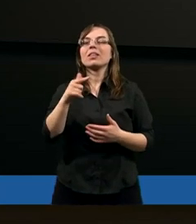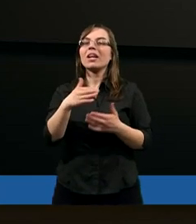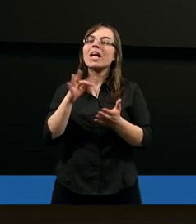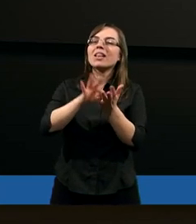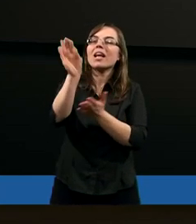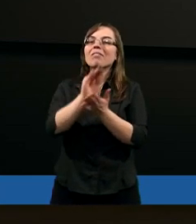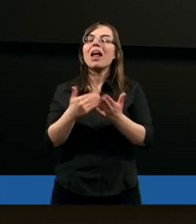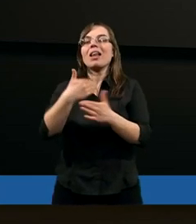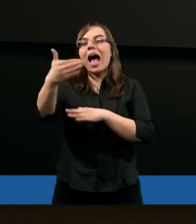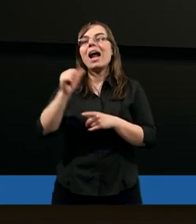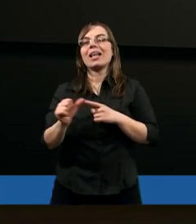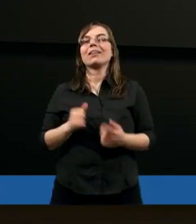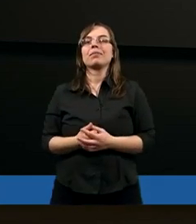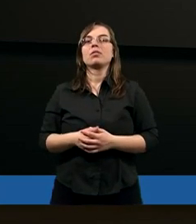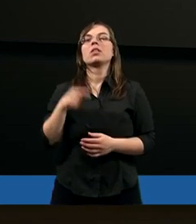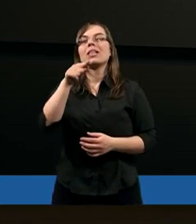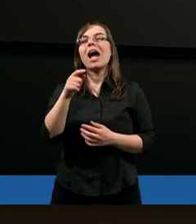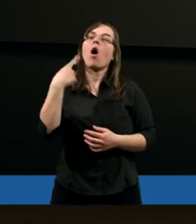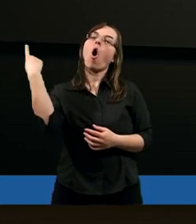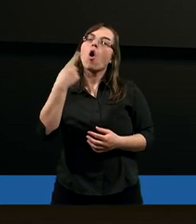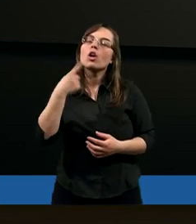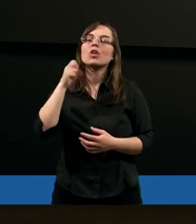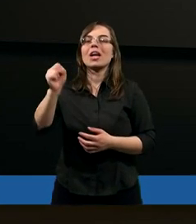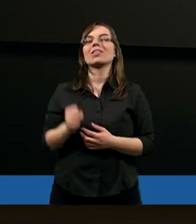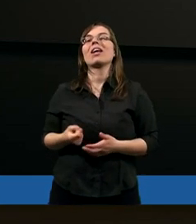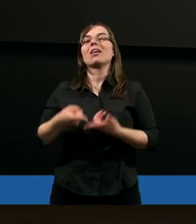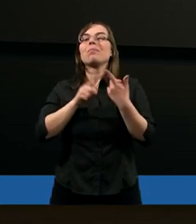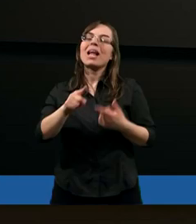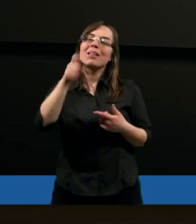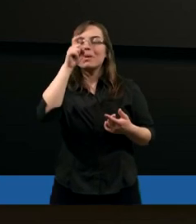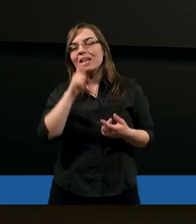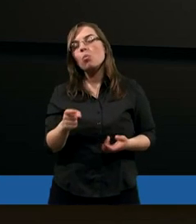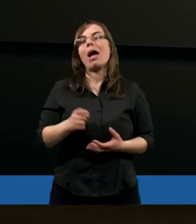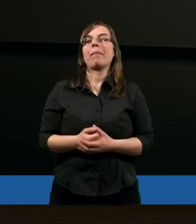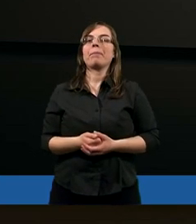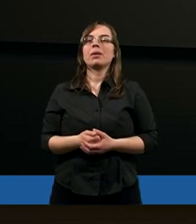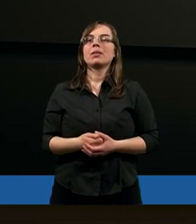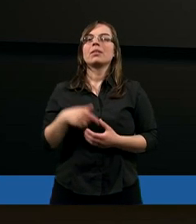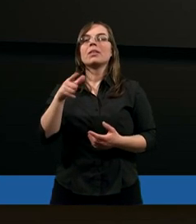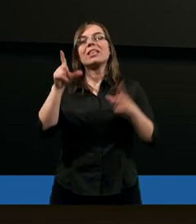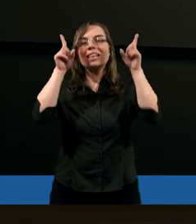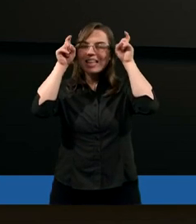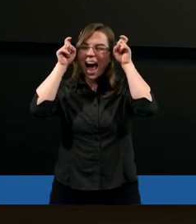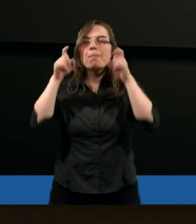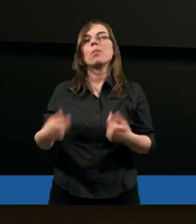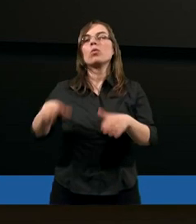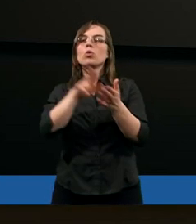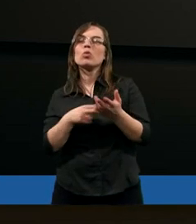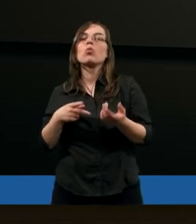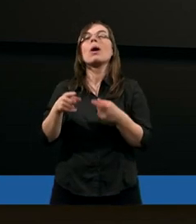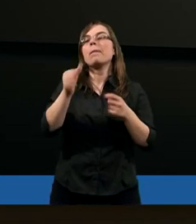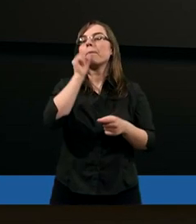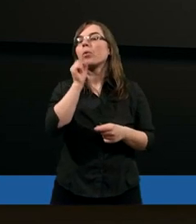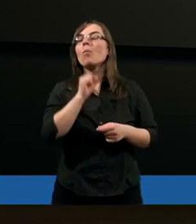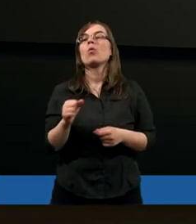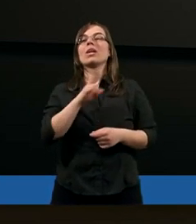i polującego na nas tego ostrzeżenia przed tym lwem, czyli diabłem, który próbuje nas